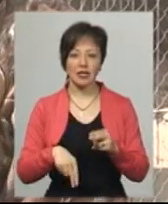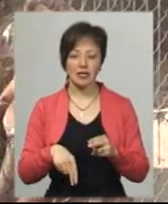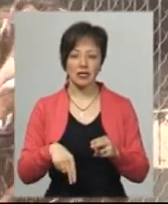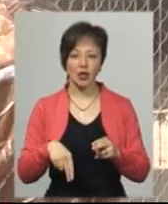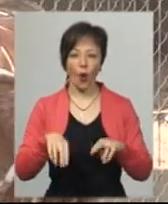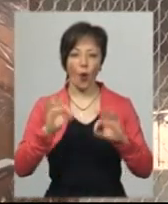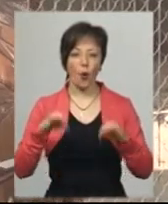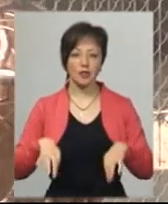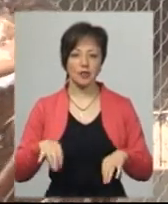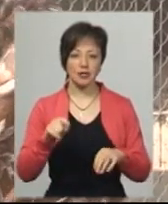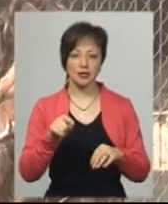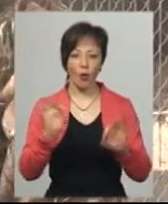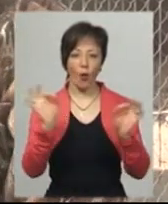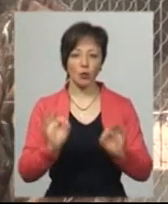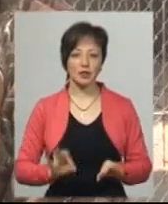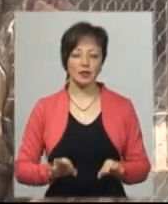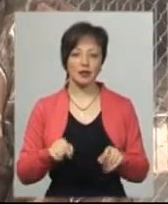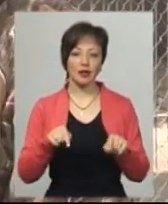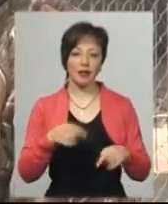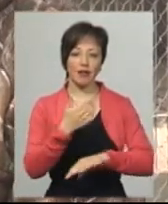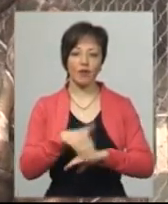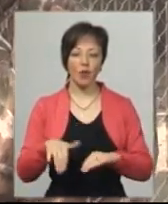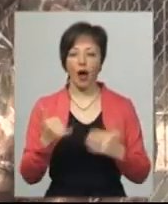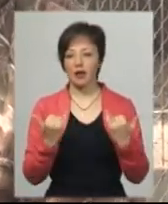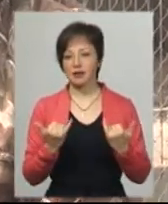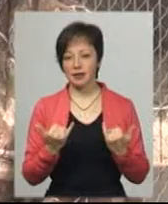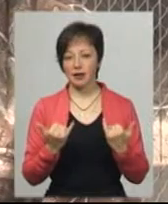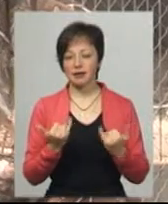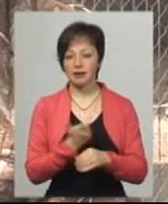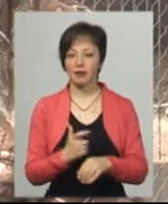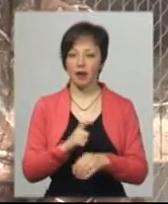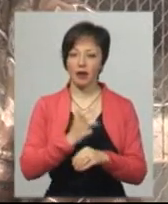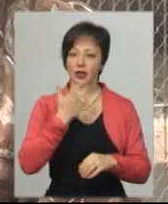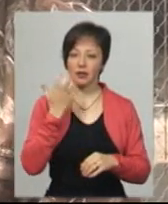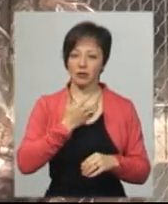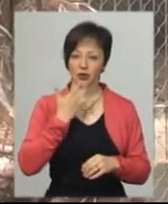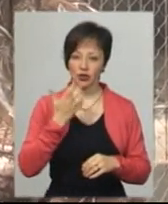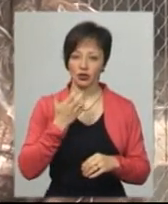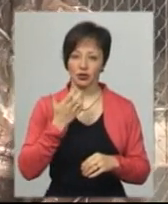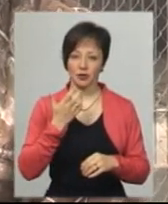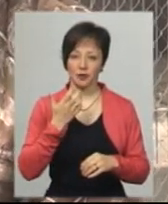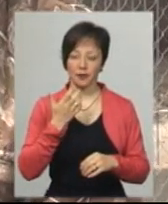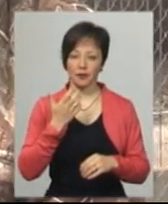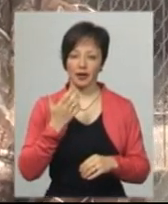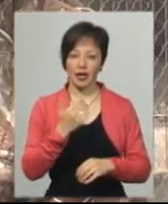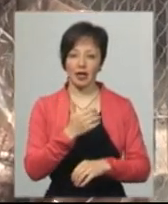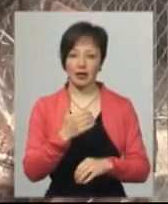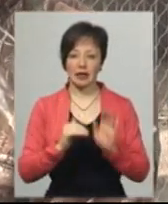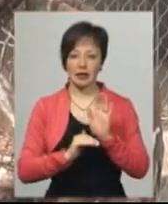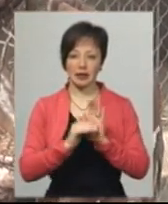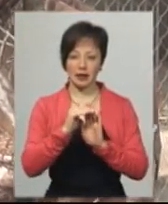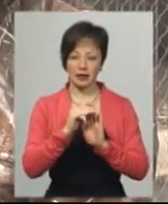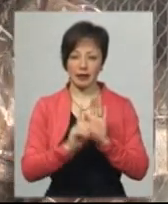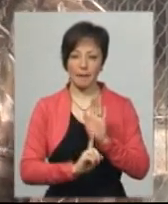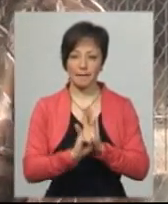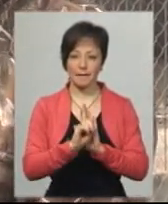то вона їх на дворі приводила, а зараз набагато тепліша температура на дворі,